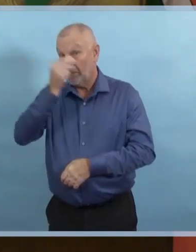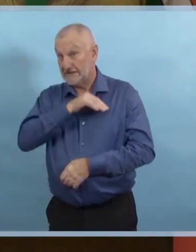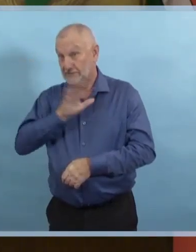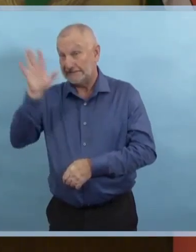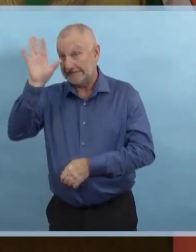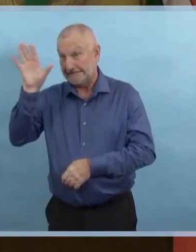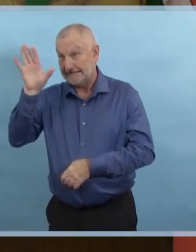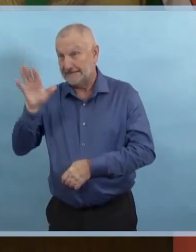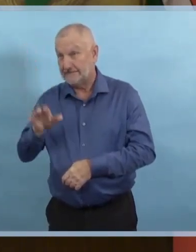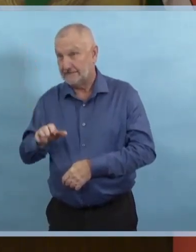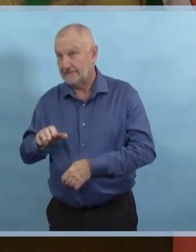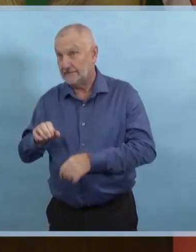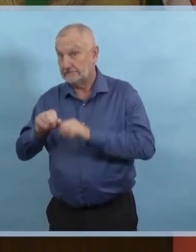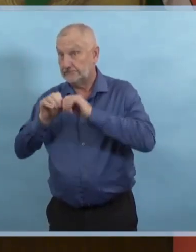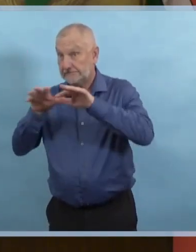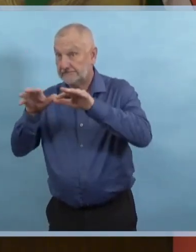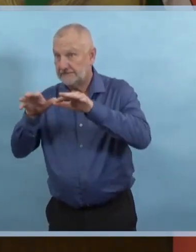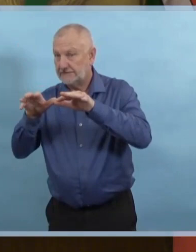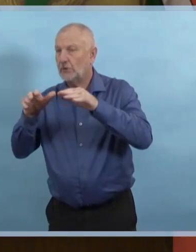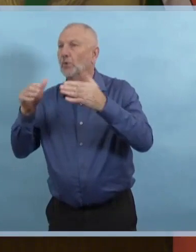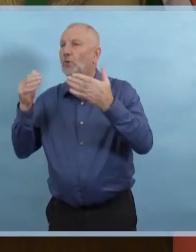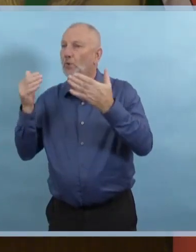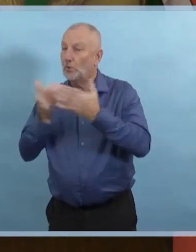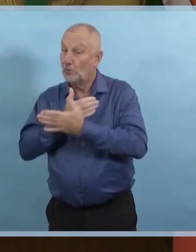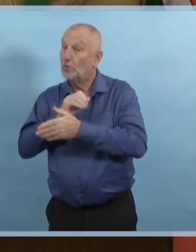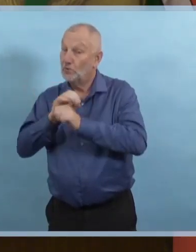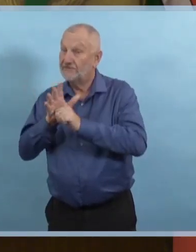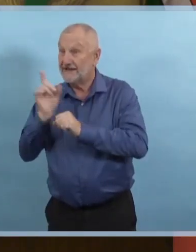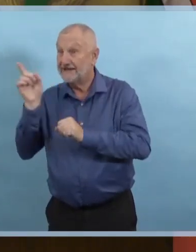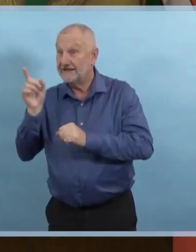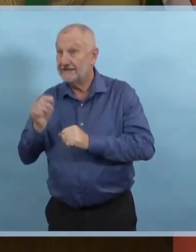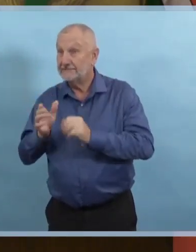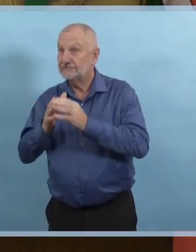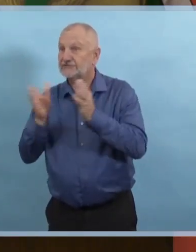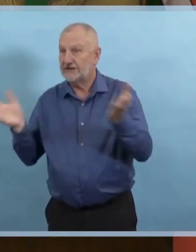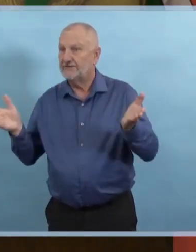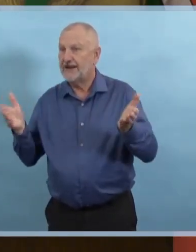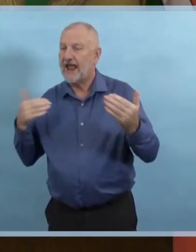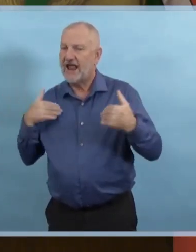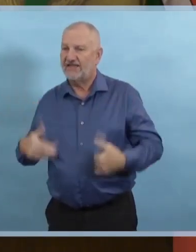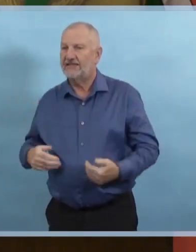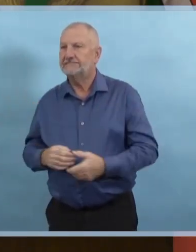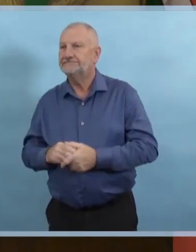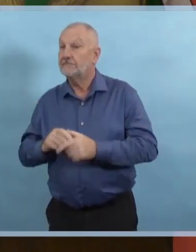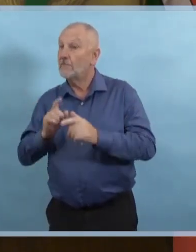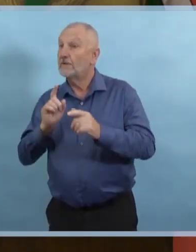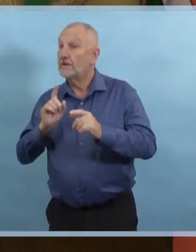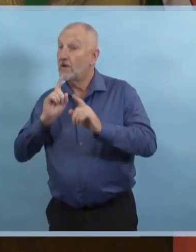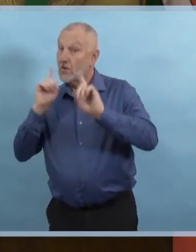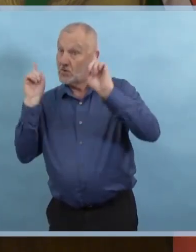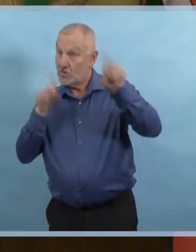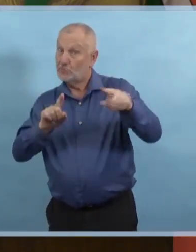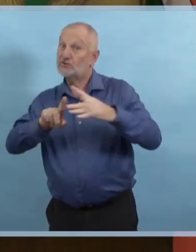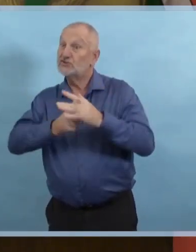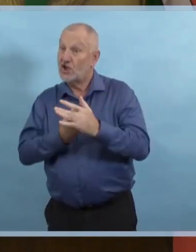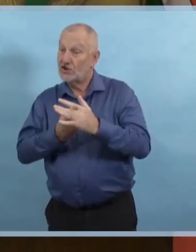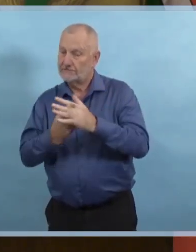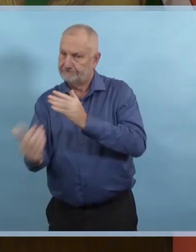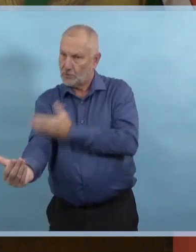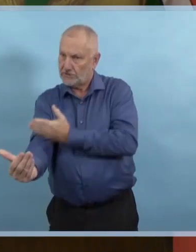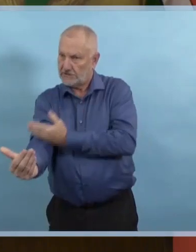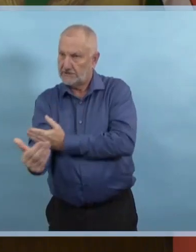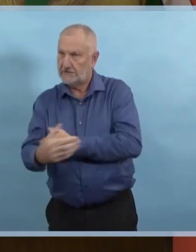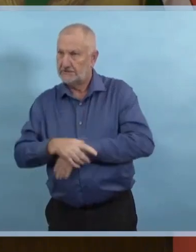vigueur à minuit ce matin et ils seront en place pour un minimum de deux semaines. Les restrictions sur le